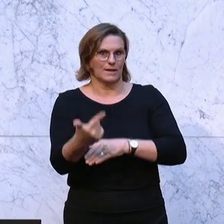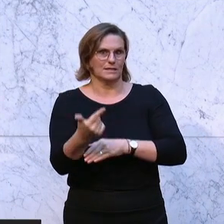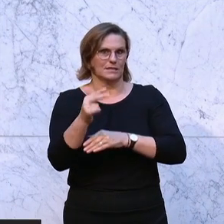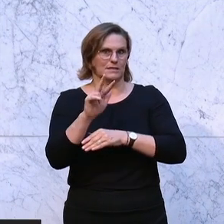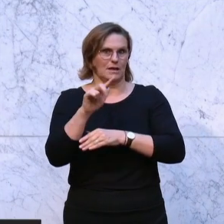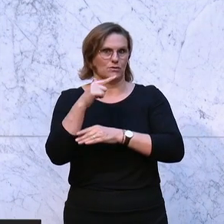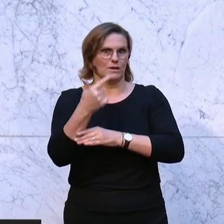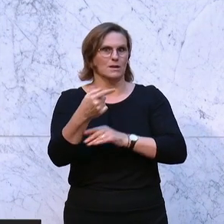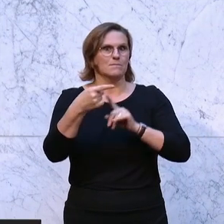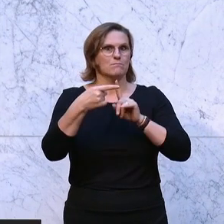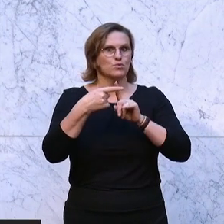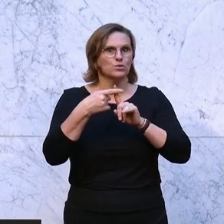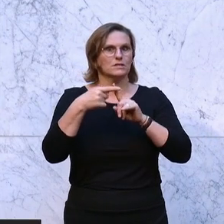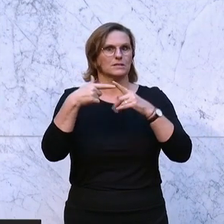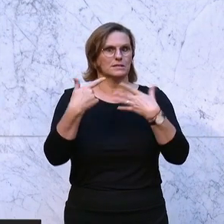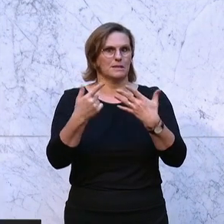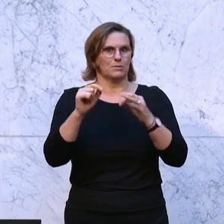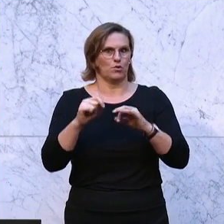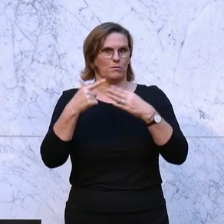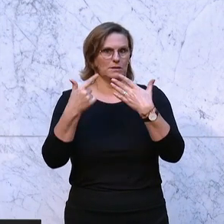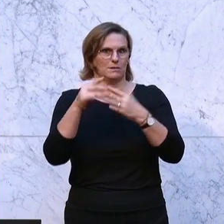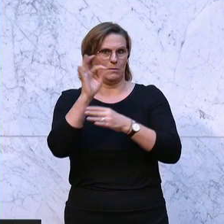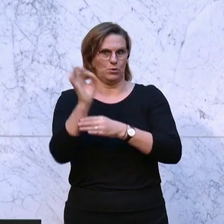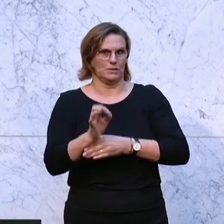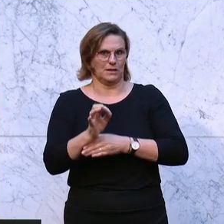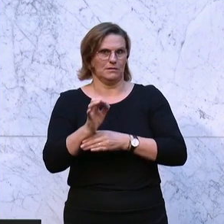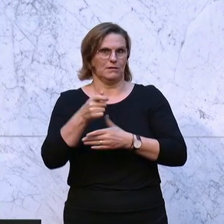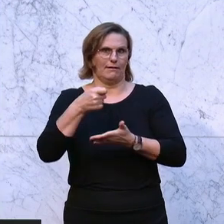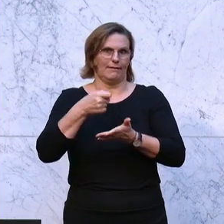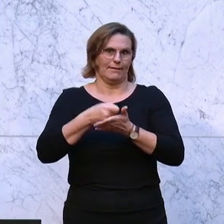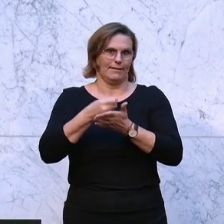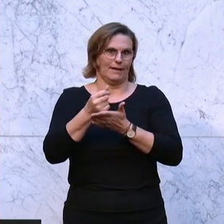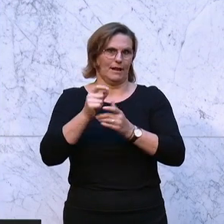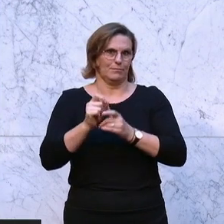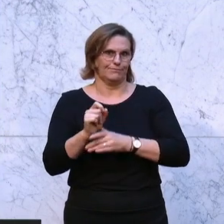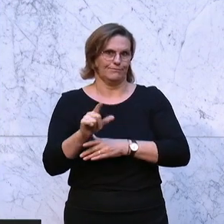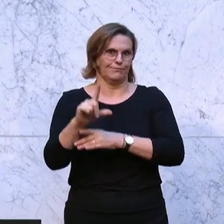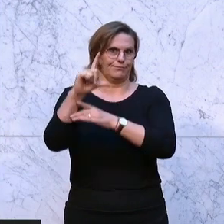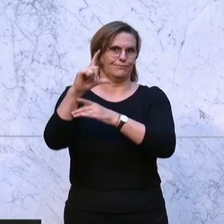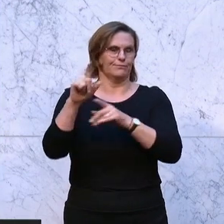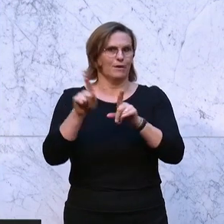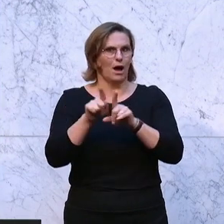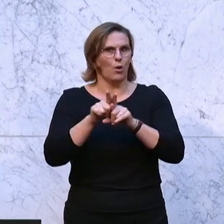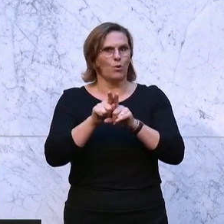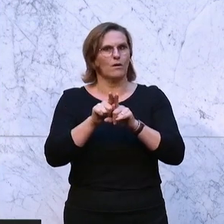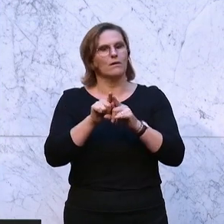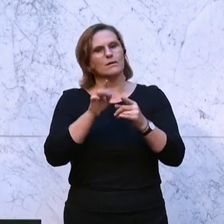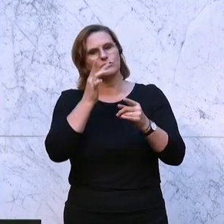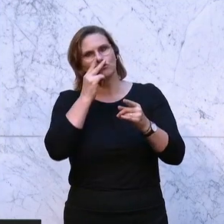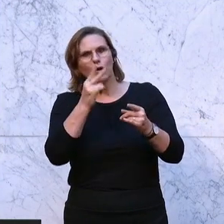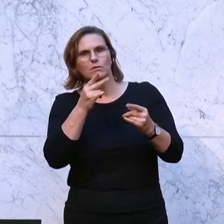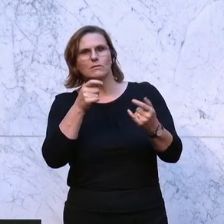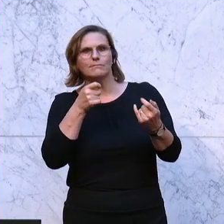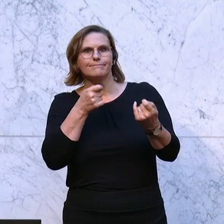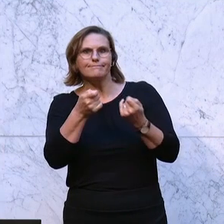7,7%. Das Ergebnis Ihrer dämpfenden Maßnahmen am Finanzminister zeigen keine